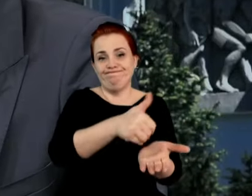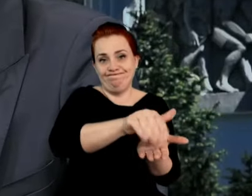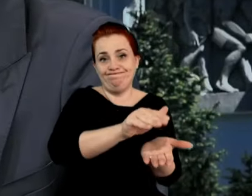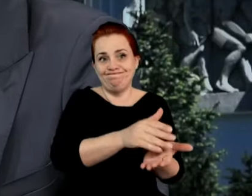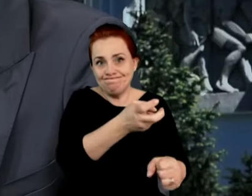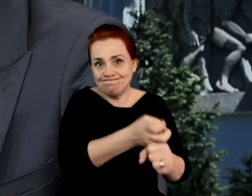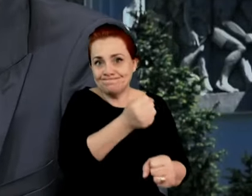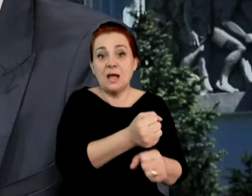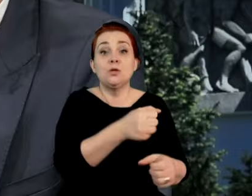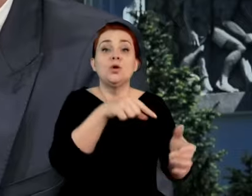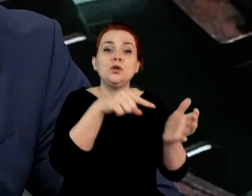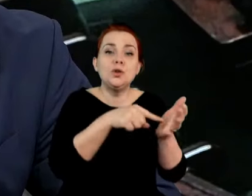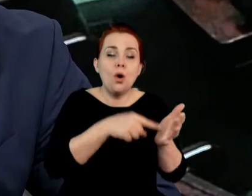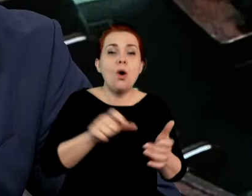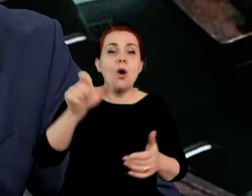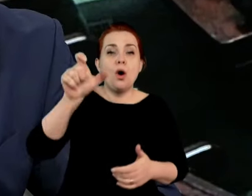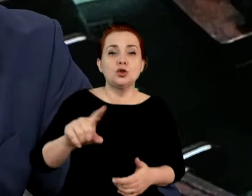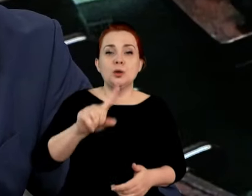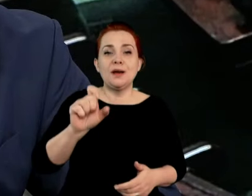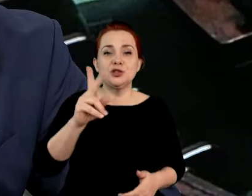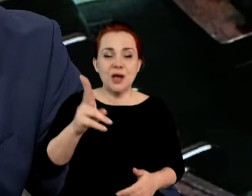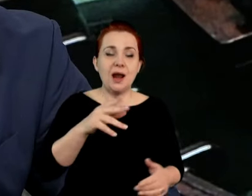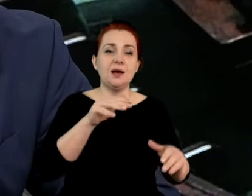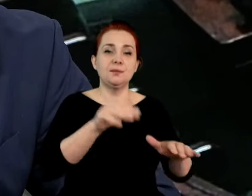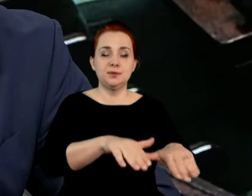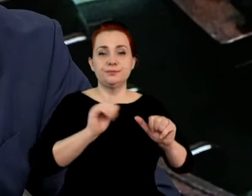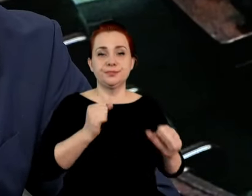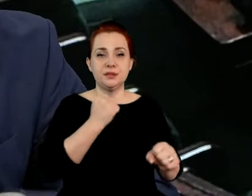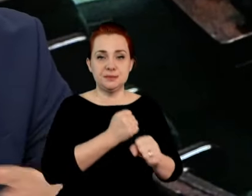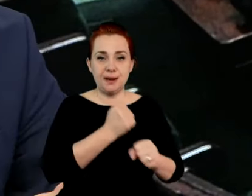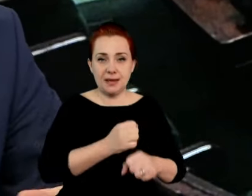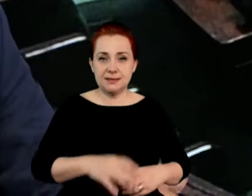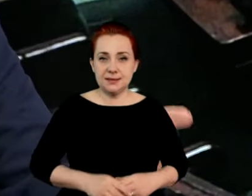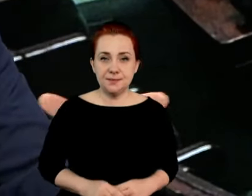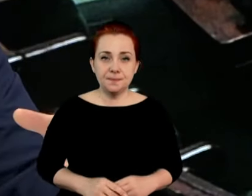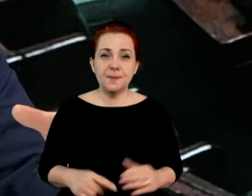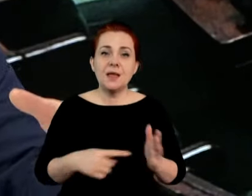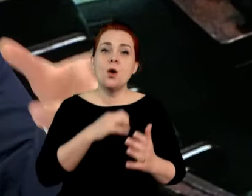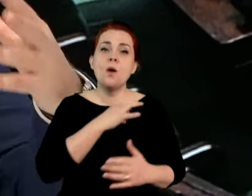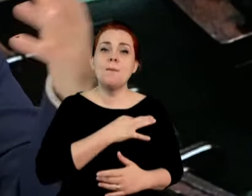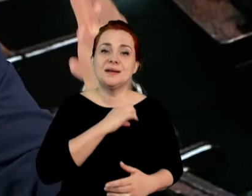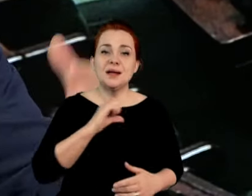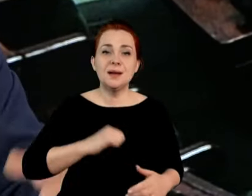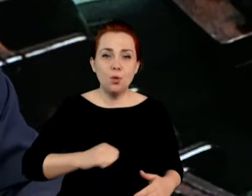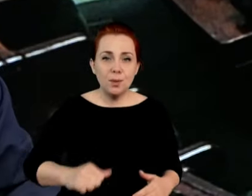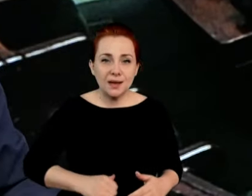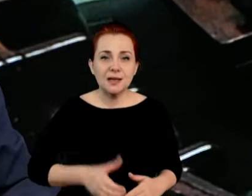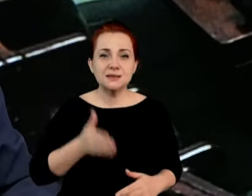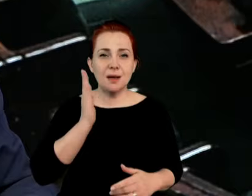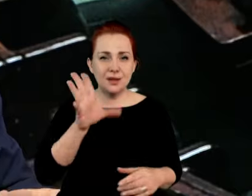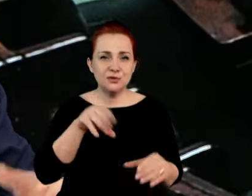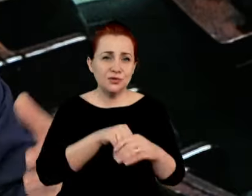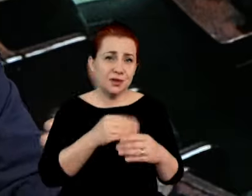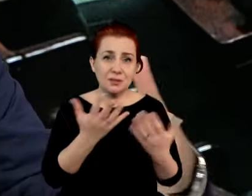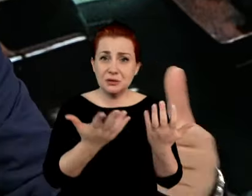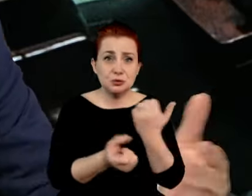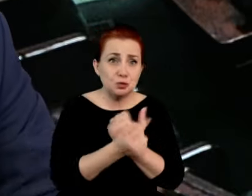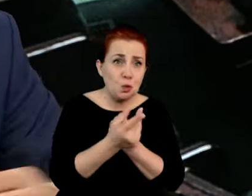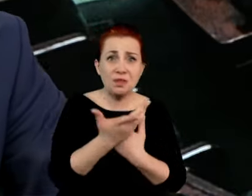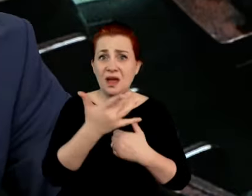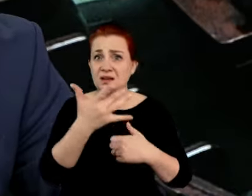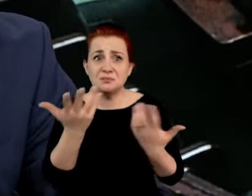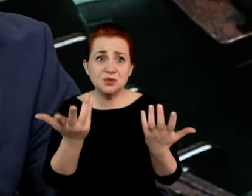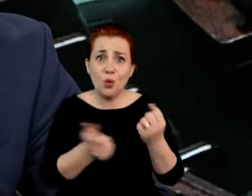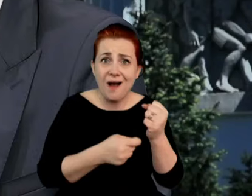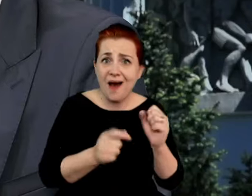podał się do dymisji. A Partia Republikańska, wasz koalicę, na te jakieś konsekwencje poniesie choćby w świetle tych informacji, No